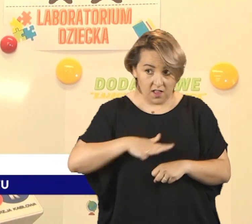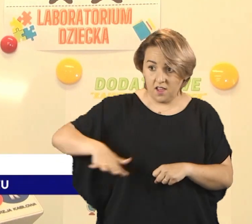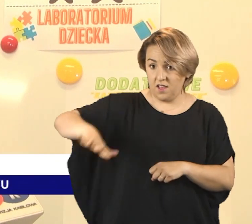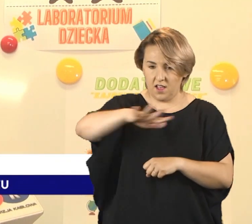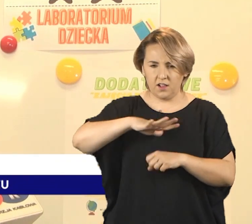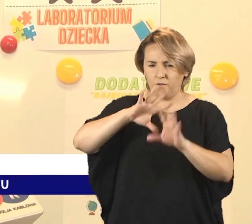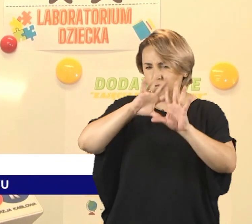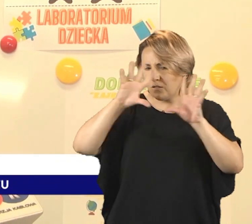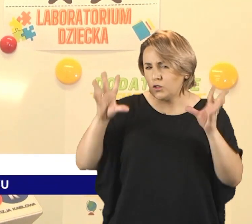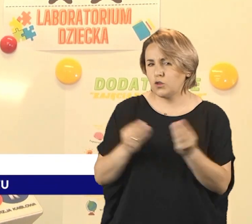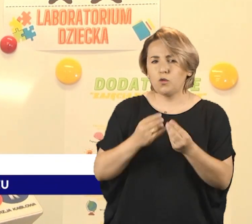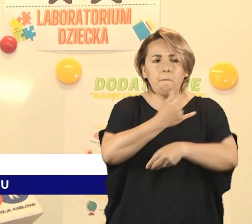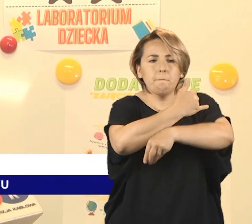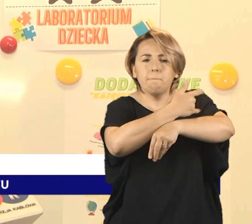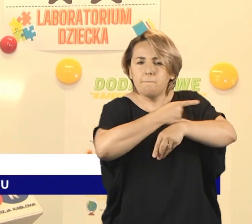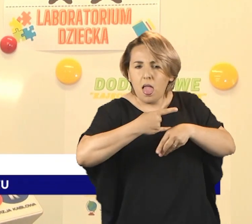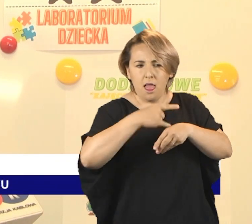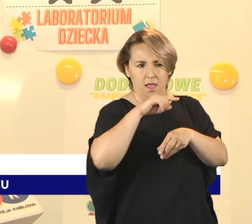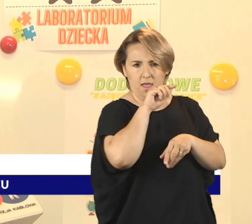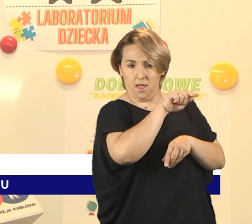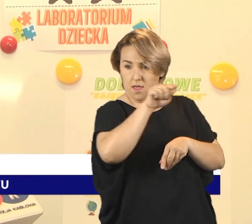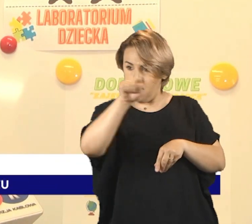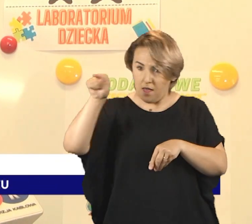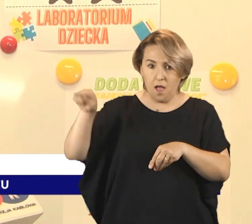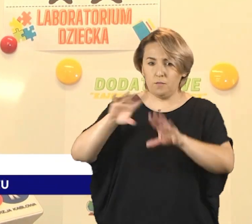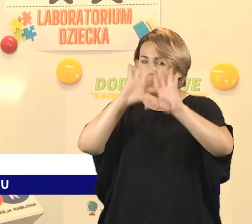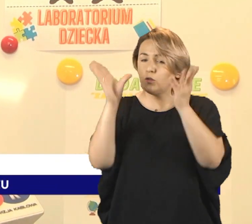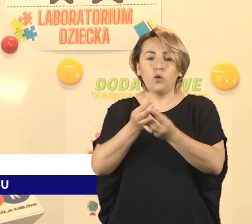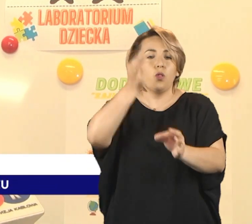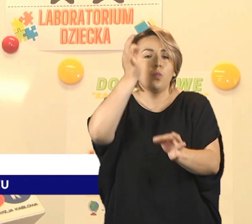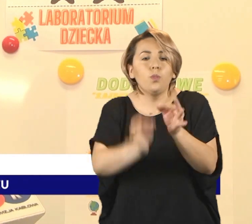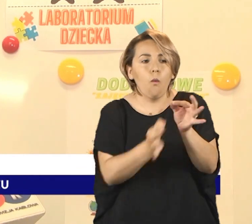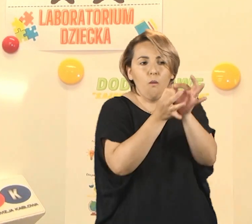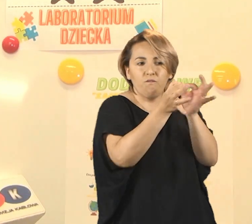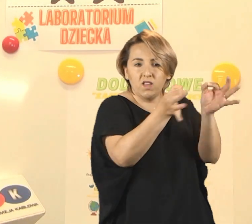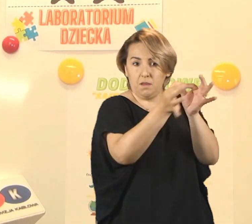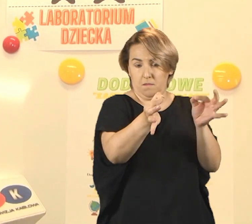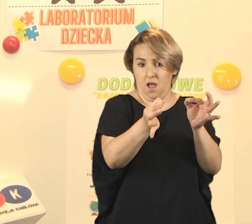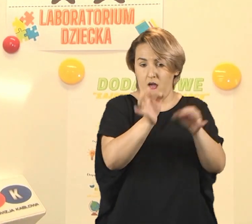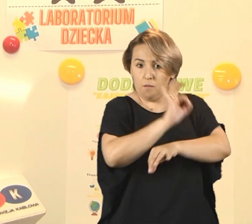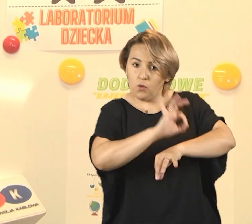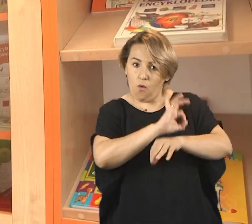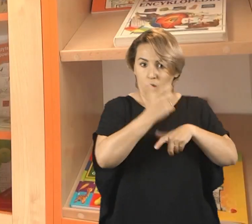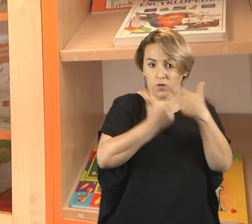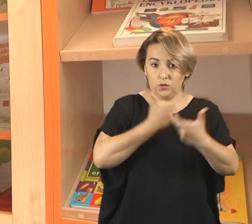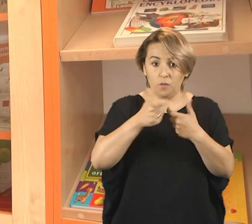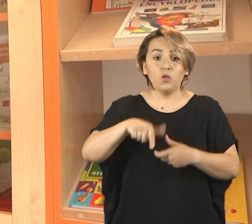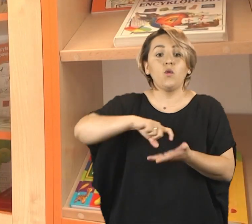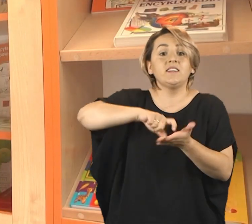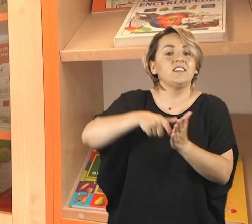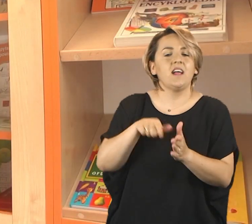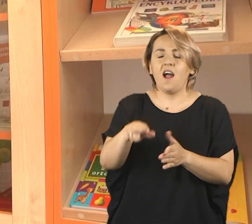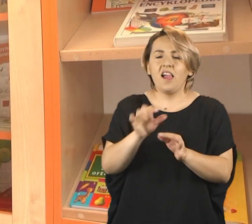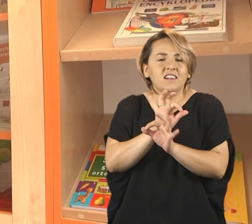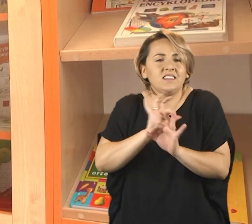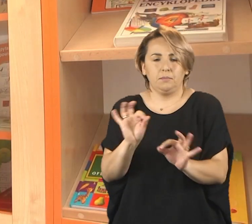Dziecka wszystkie meble, które są, są to meble zrobione na wymiar i ta sala jest